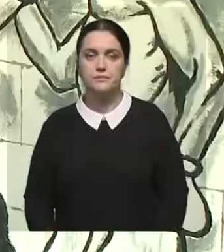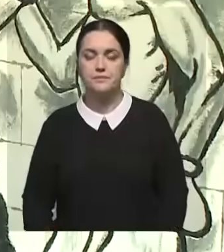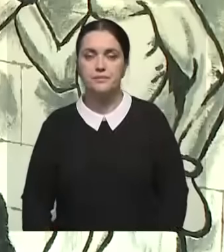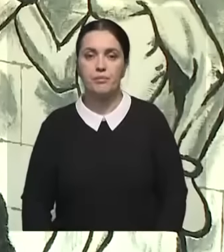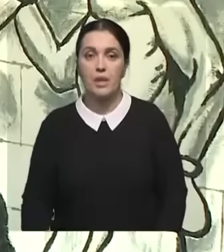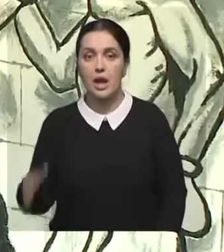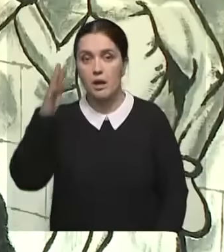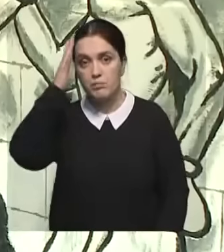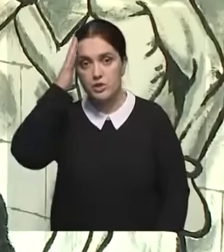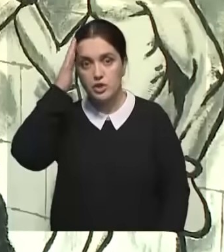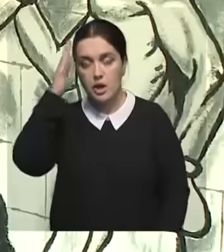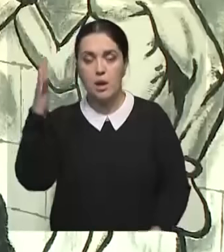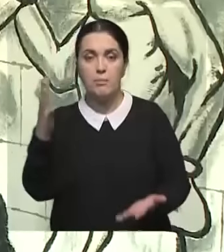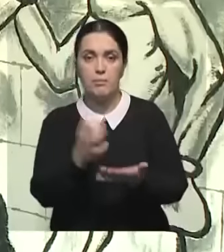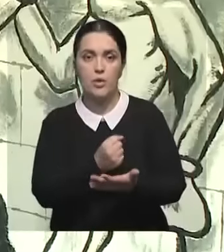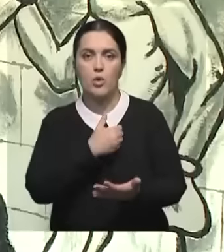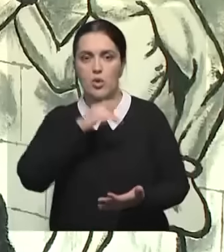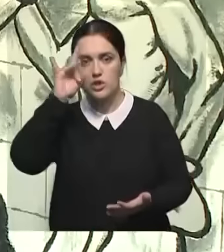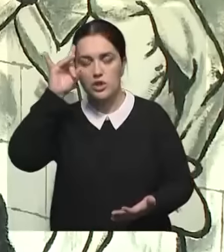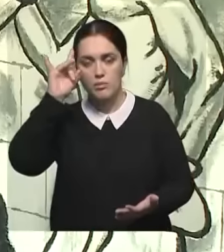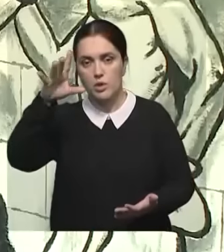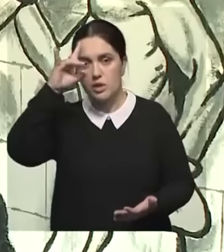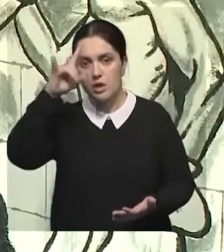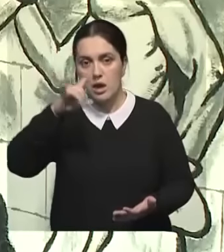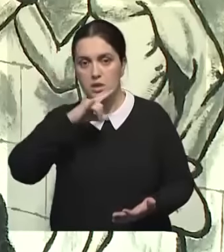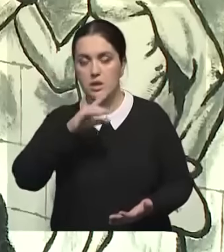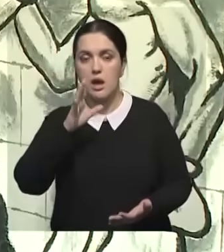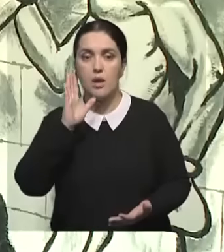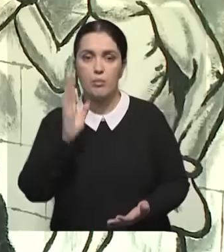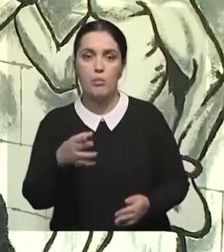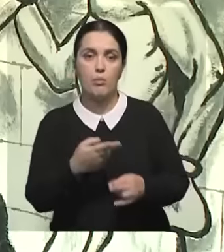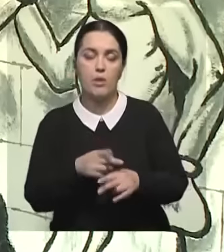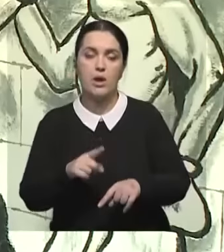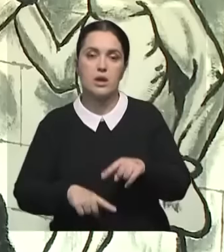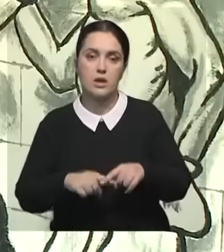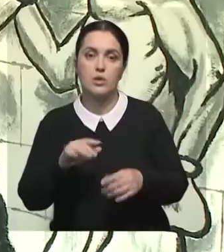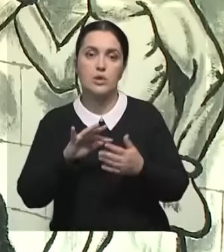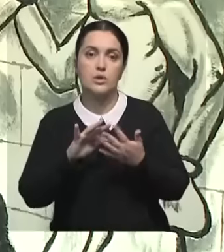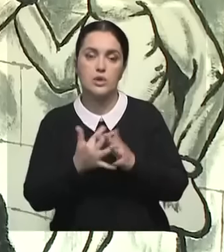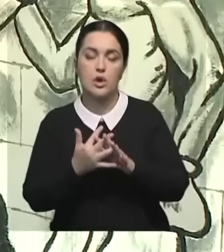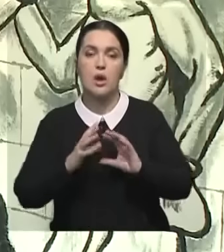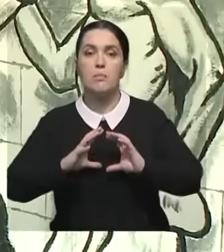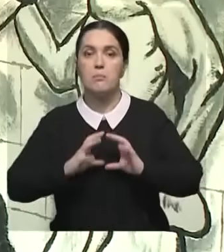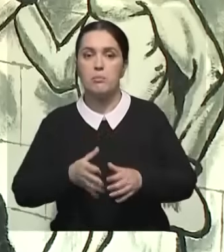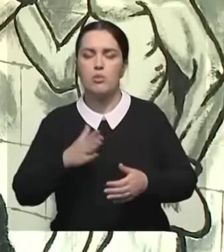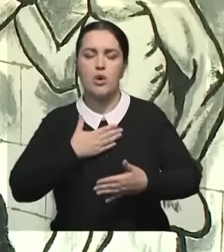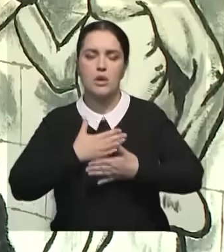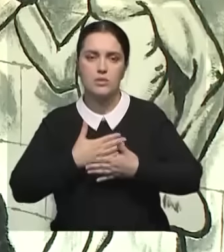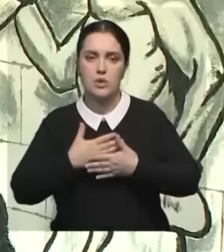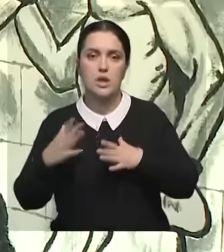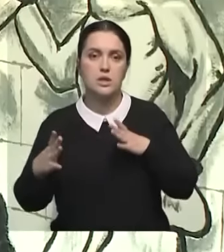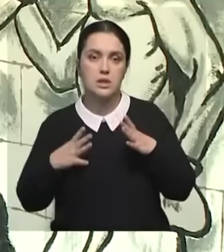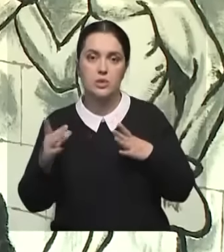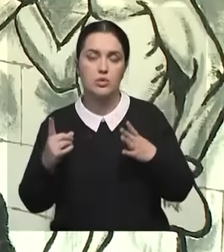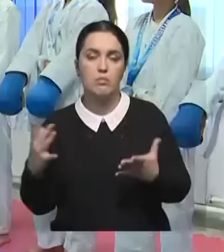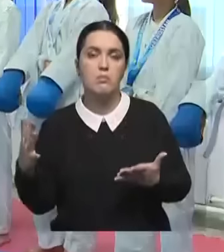Мечтаю о больших победах, хочу стать чемпионом Казахстана, представлять нашу страну и родное село на мировых аренах. Буду усердно тренироваться, чтобы